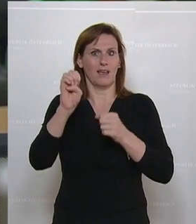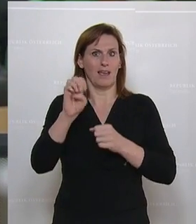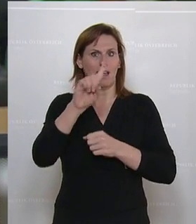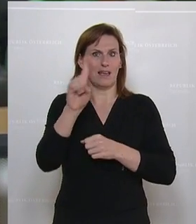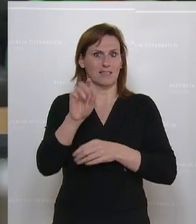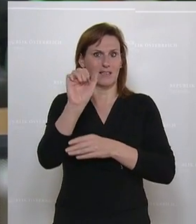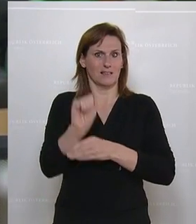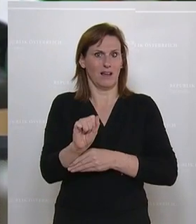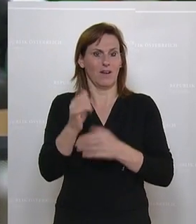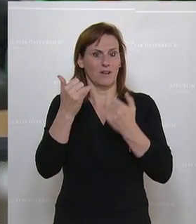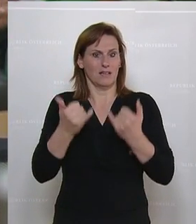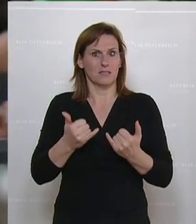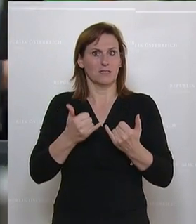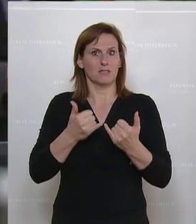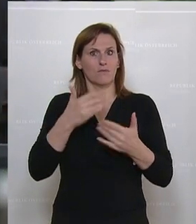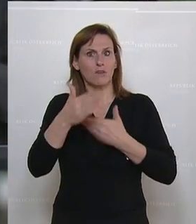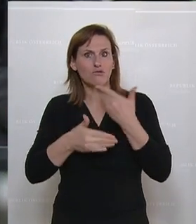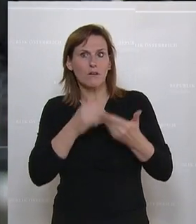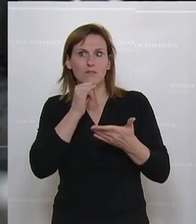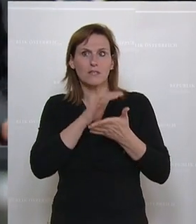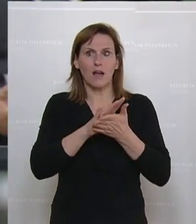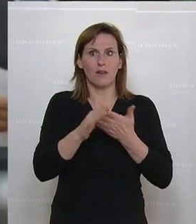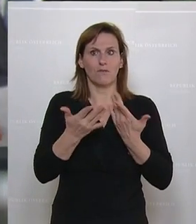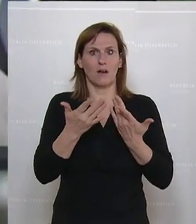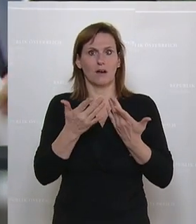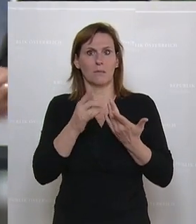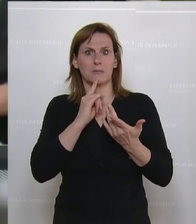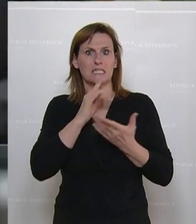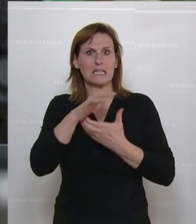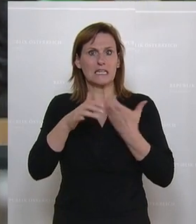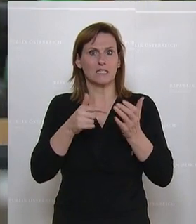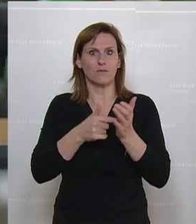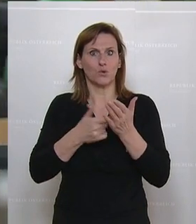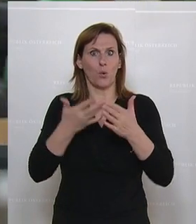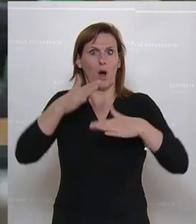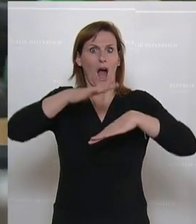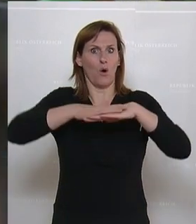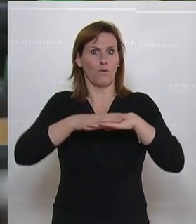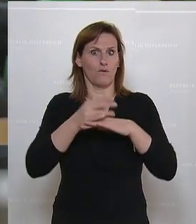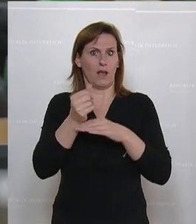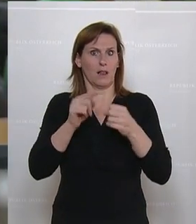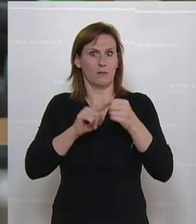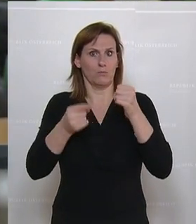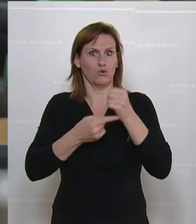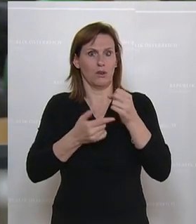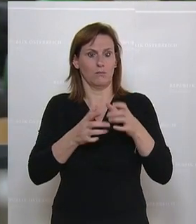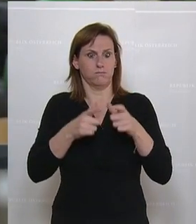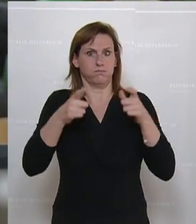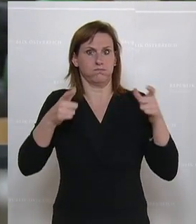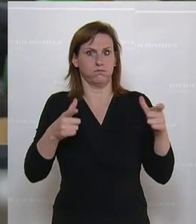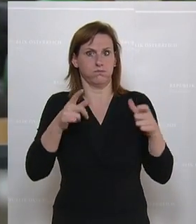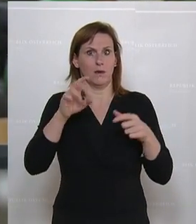Krise, wo wirtschaftlich wirklich die Situation nicht einfach ist, noch die EZA-Gelder erhöhen. Und wie gehen wir damit um,